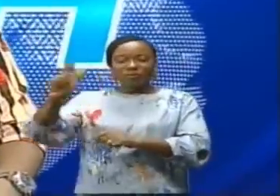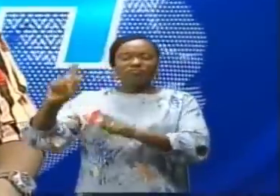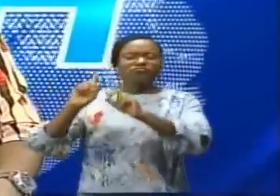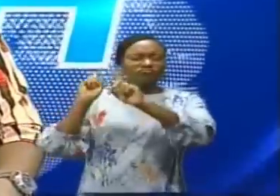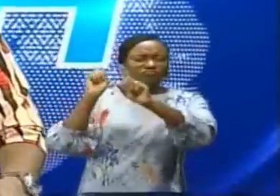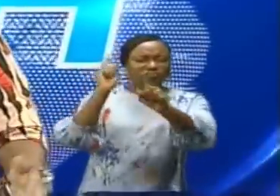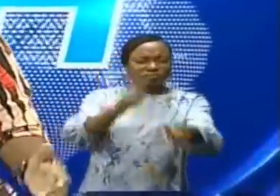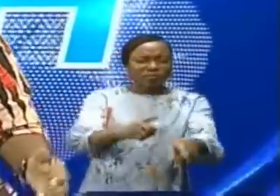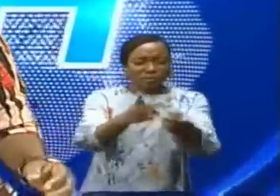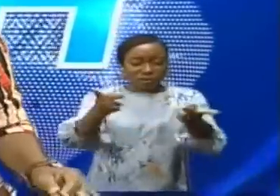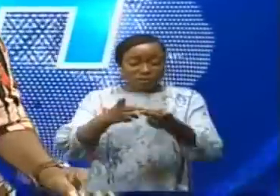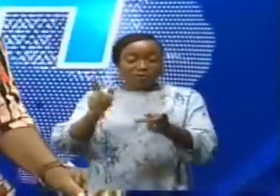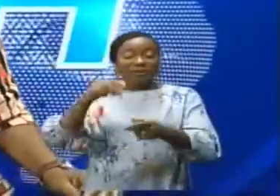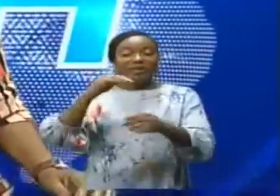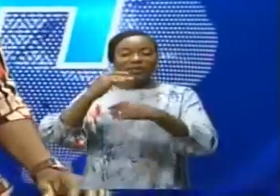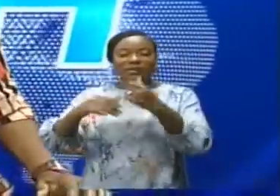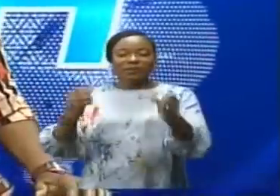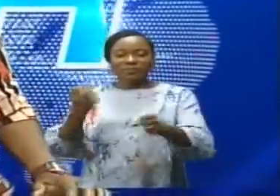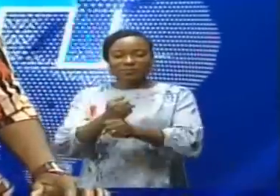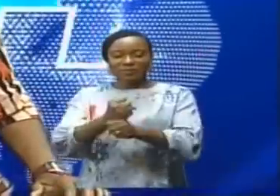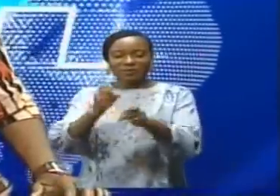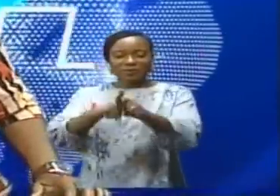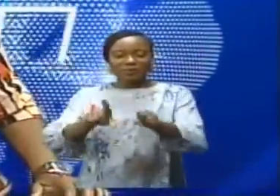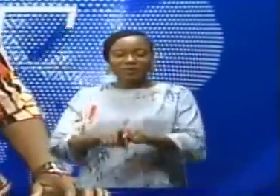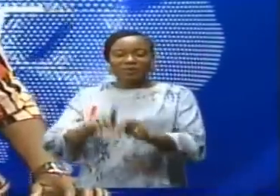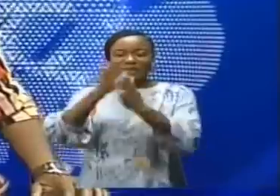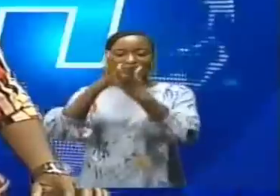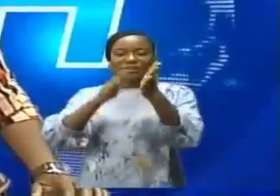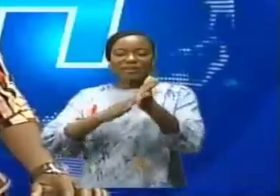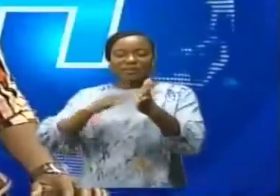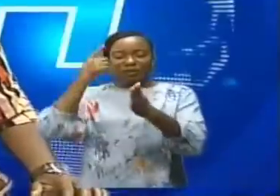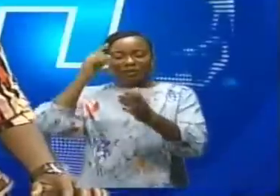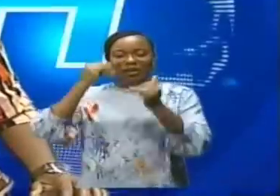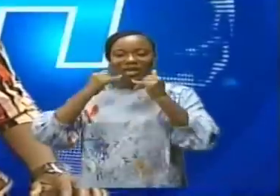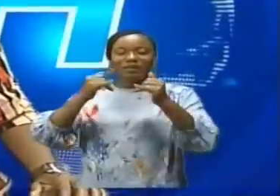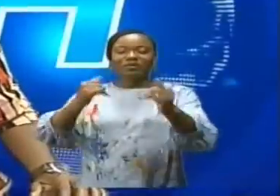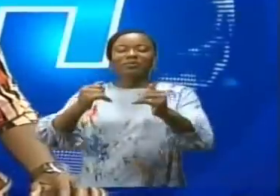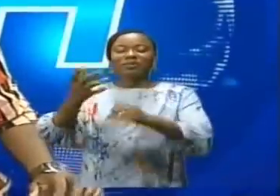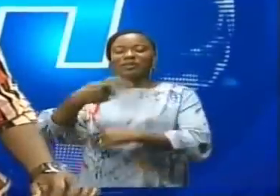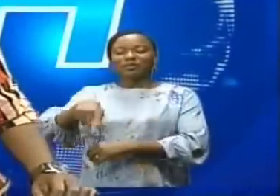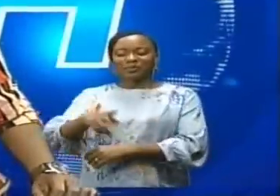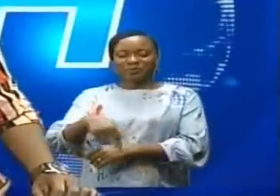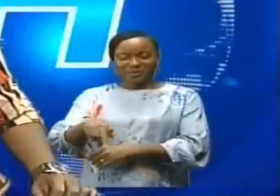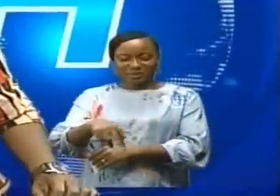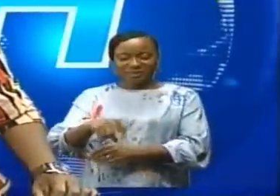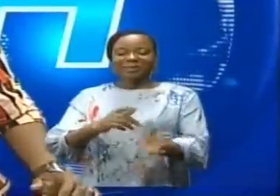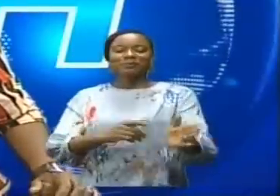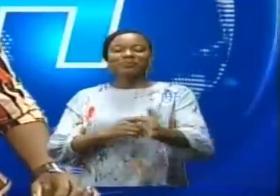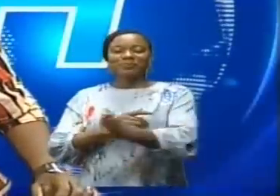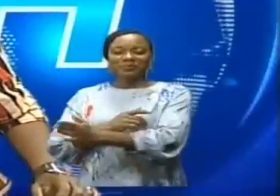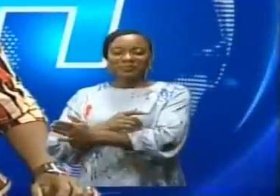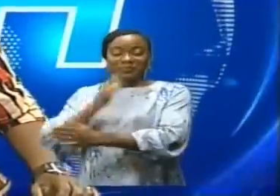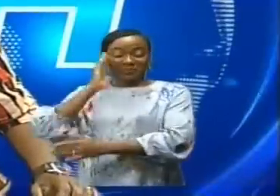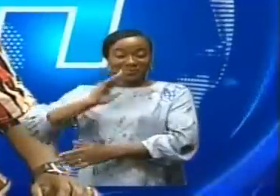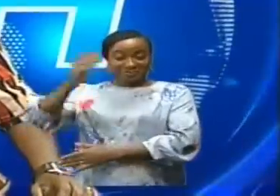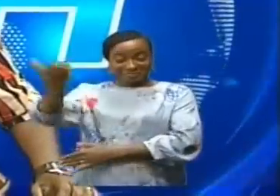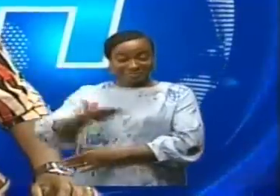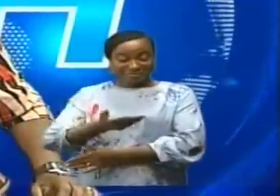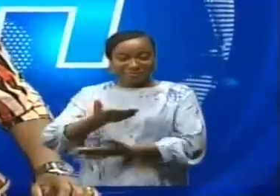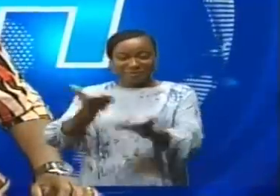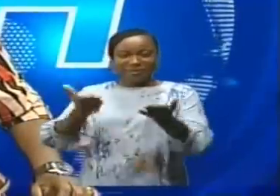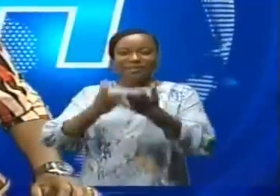sur les lieux. Voilà les sommaires de ces 19h qui sont essentiellement constitués de l'actu en province. Soyez les bienvenus